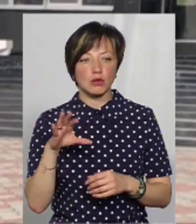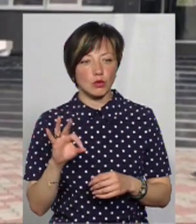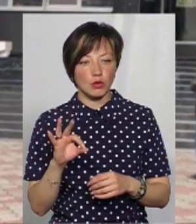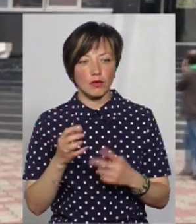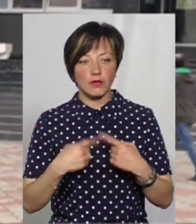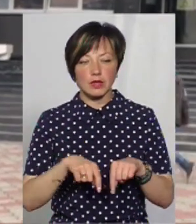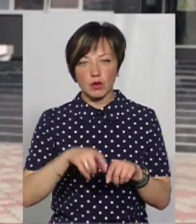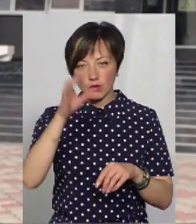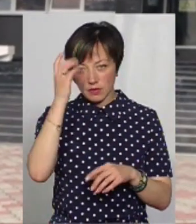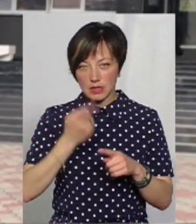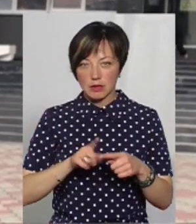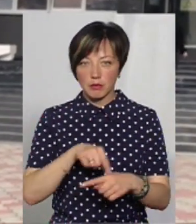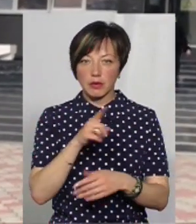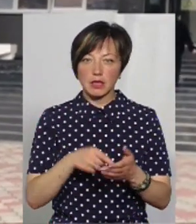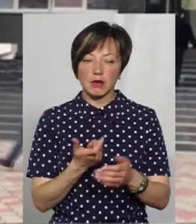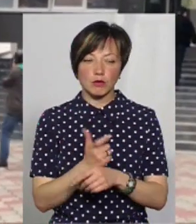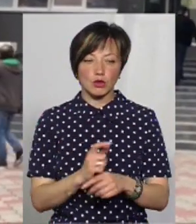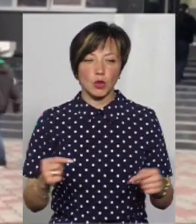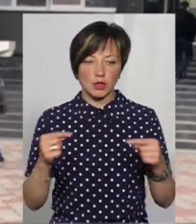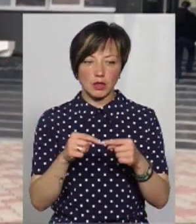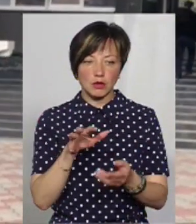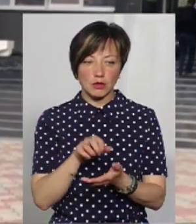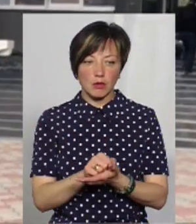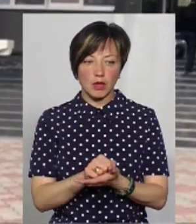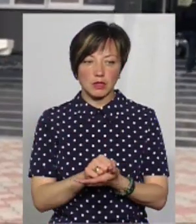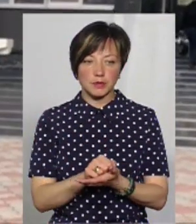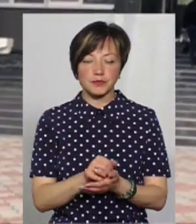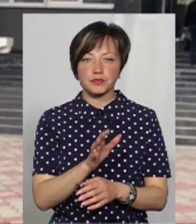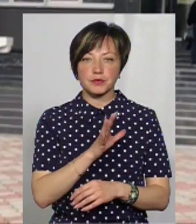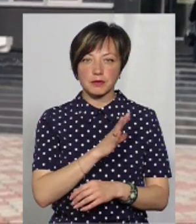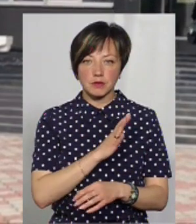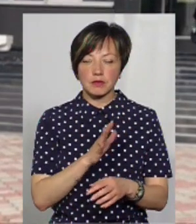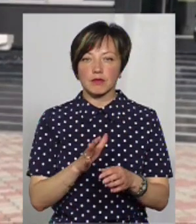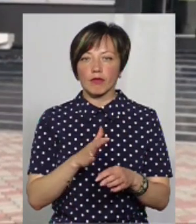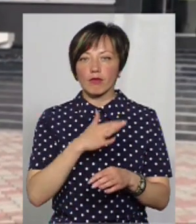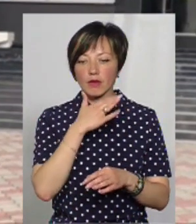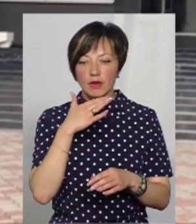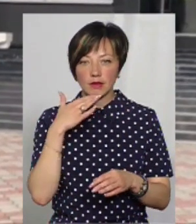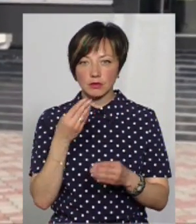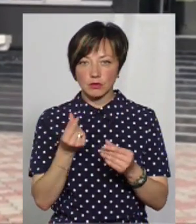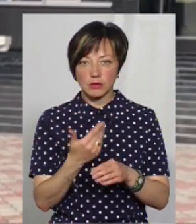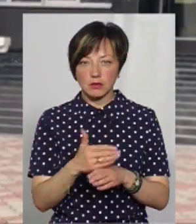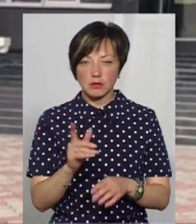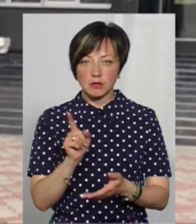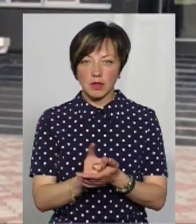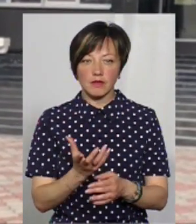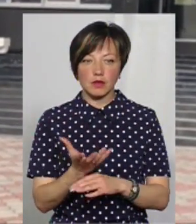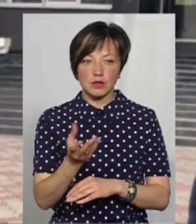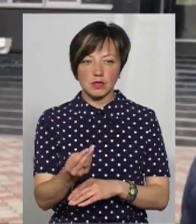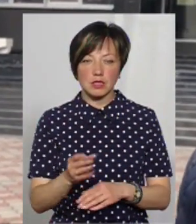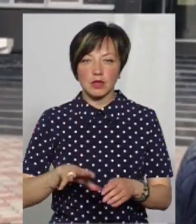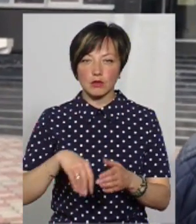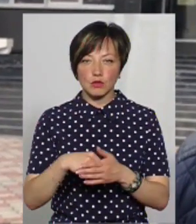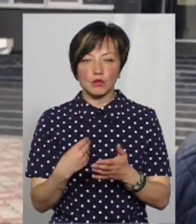Тобто відділи освіти цим питанням більш конкретно займалися. Була велика частина цих коштів мала бути профінансована за